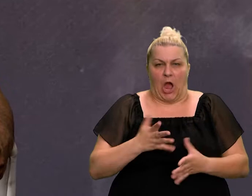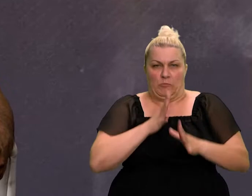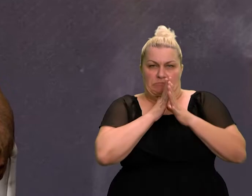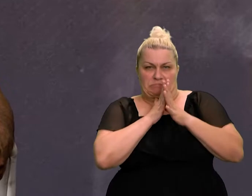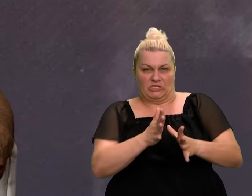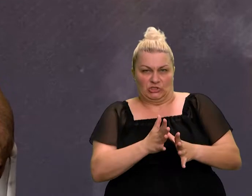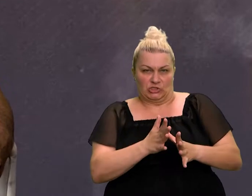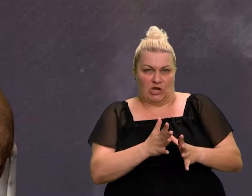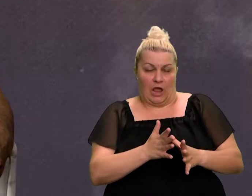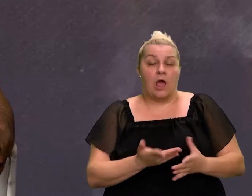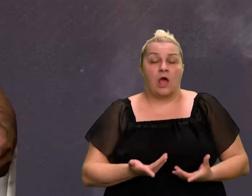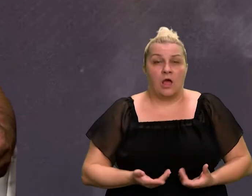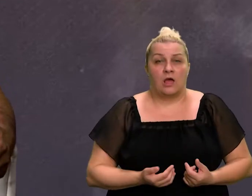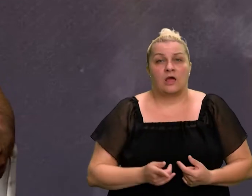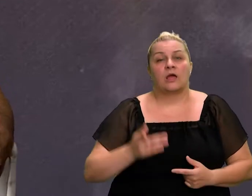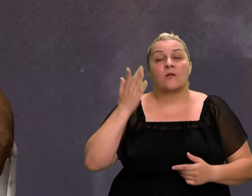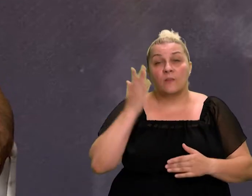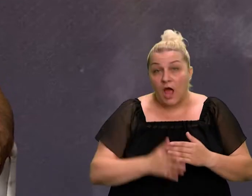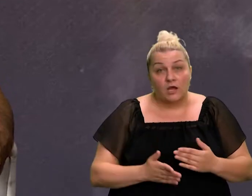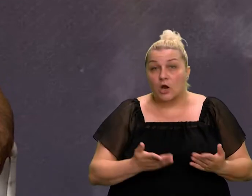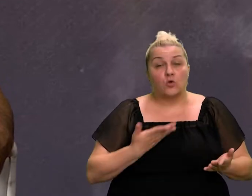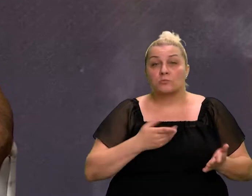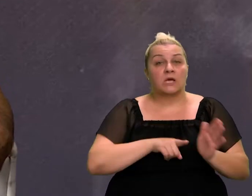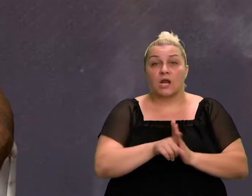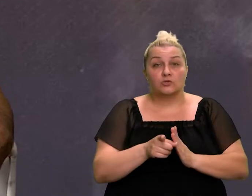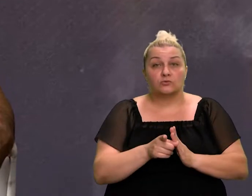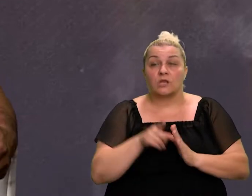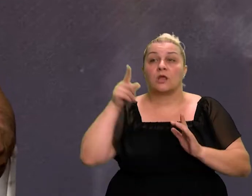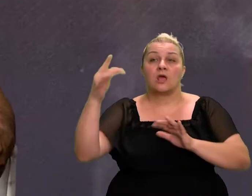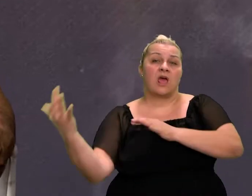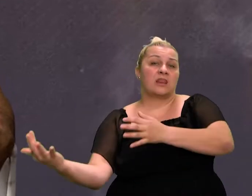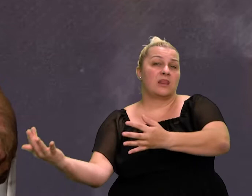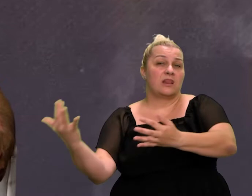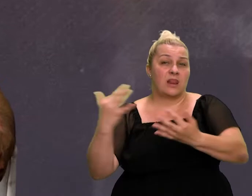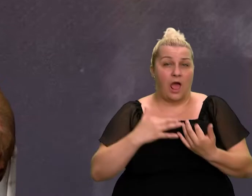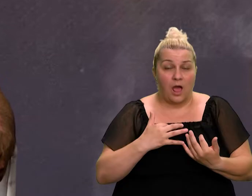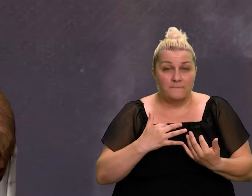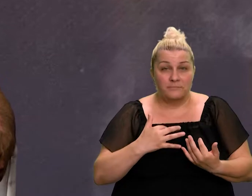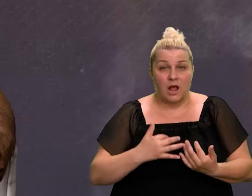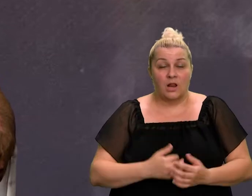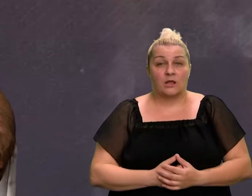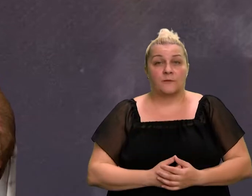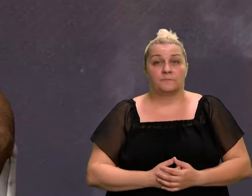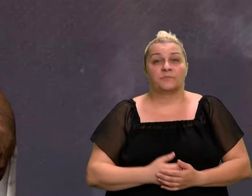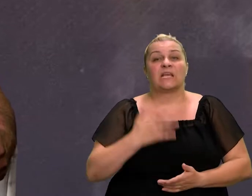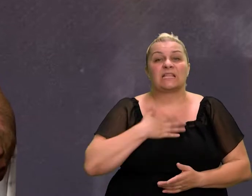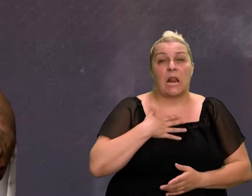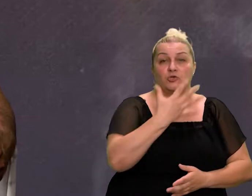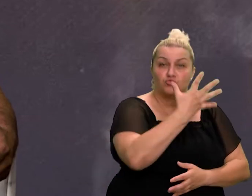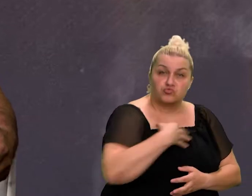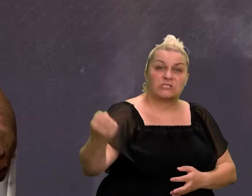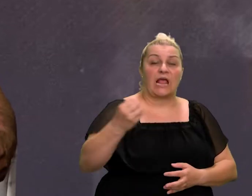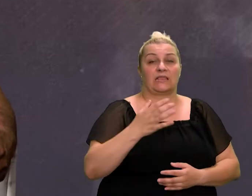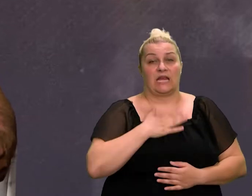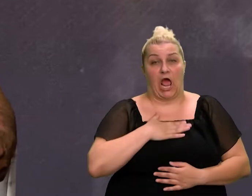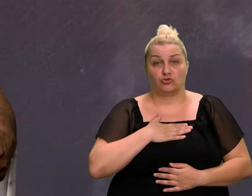otpor, koji je na kraju rezultira da su oni agresijom prema nama tili uzeti